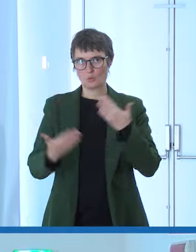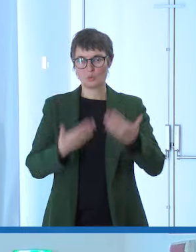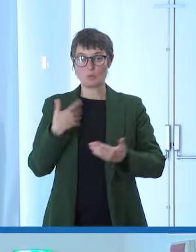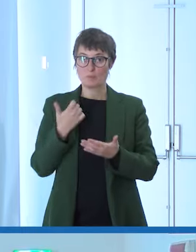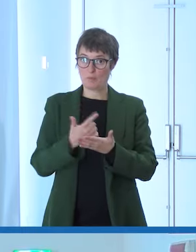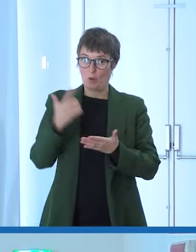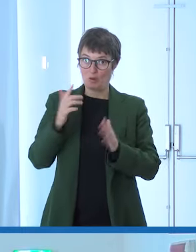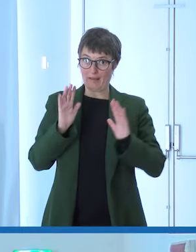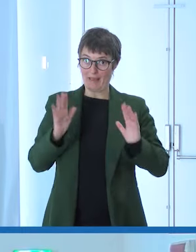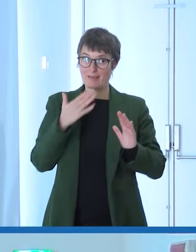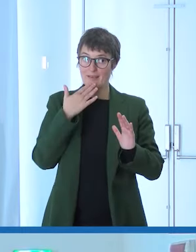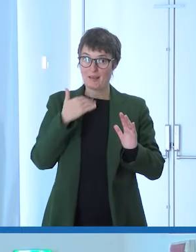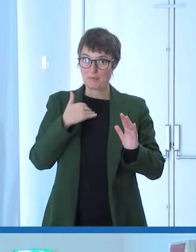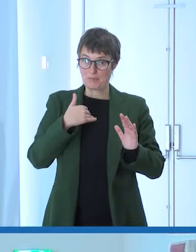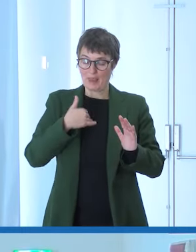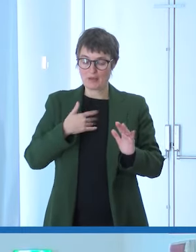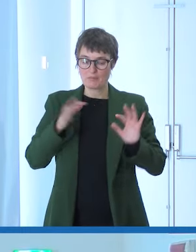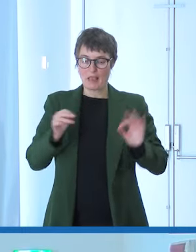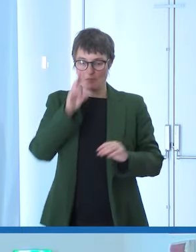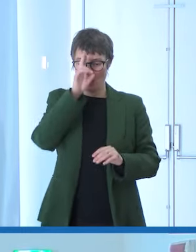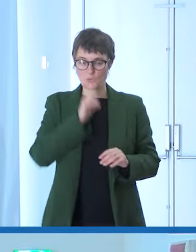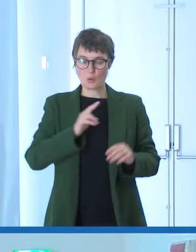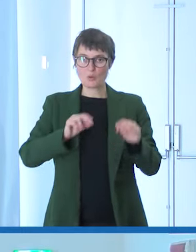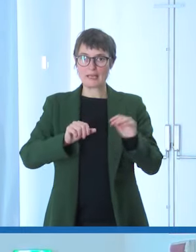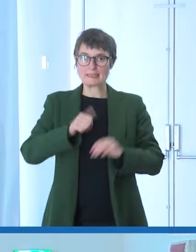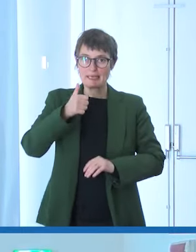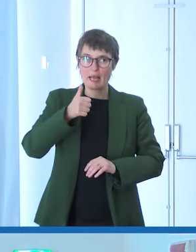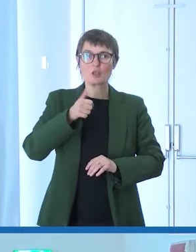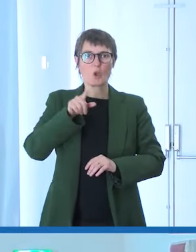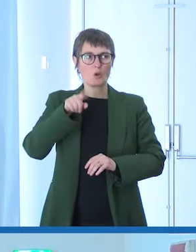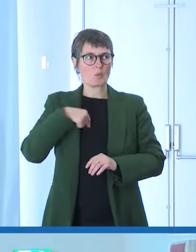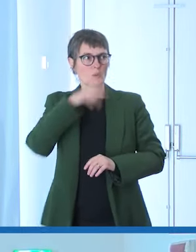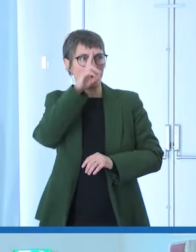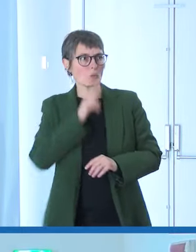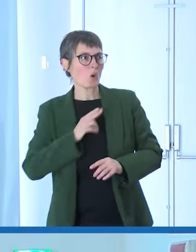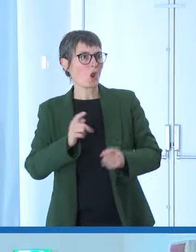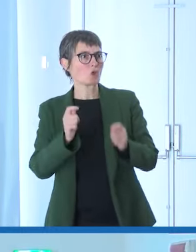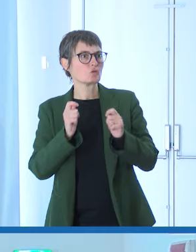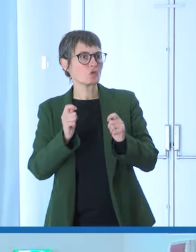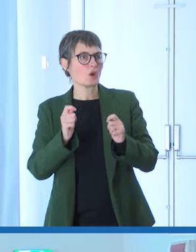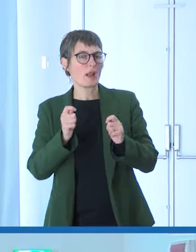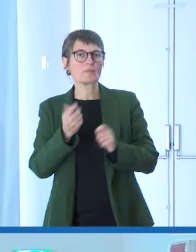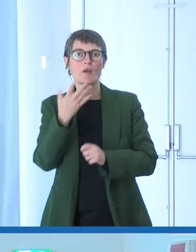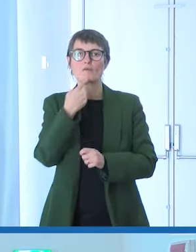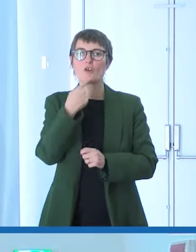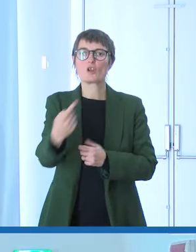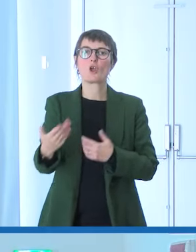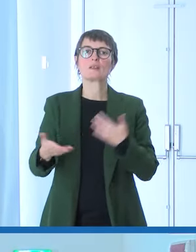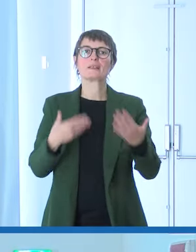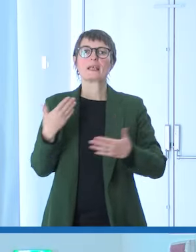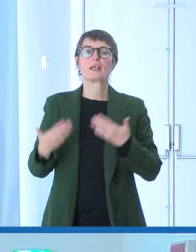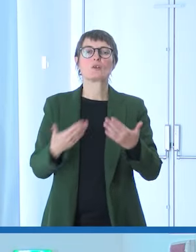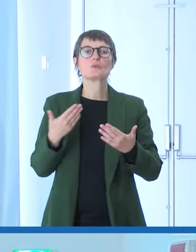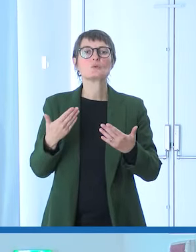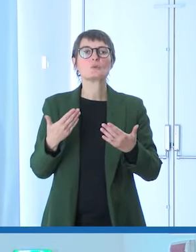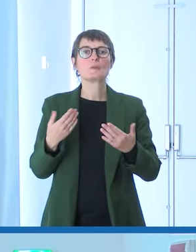me come direttore e come giornalista voglio subito dirlo e affermarlo, prima della